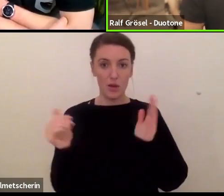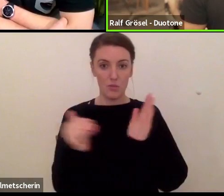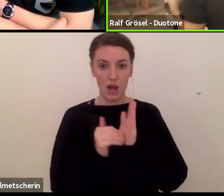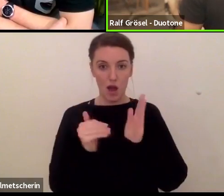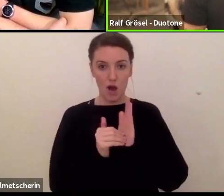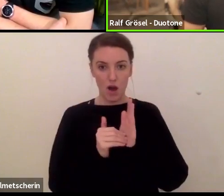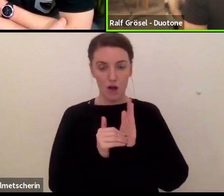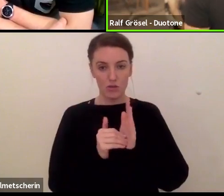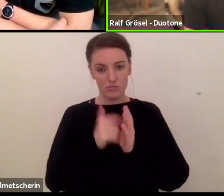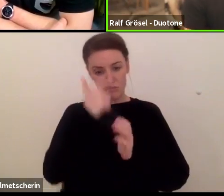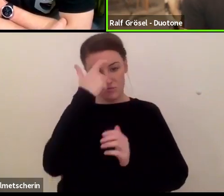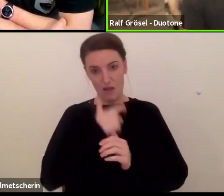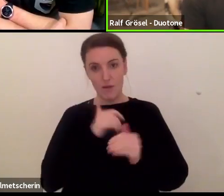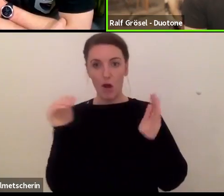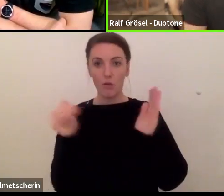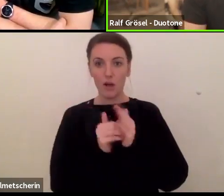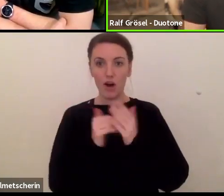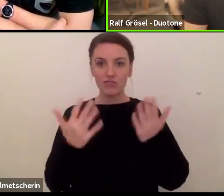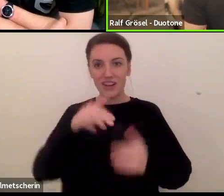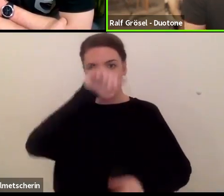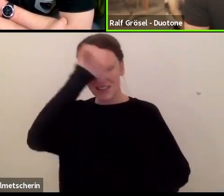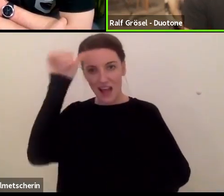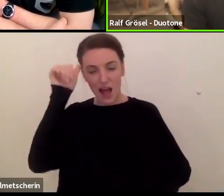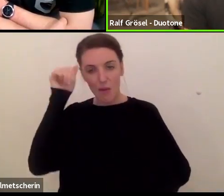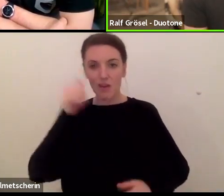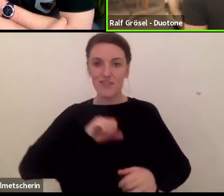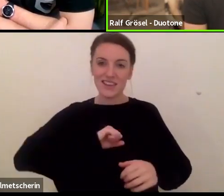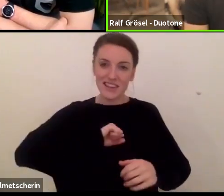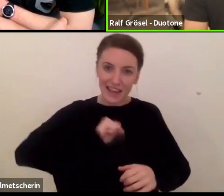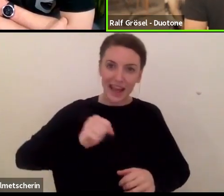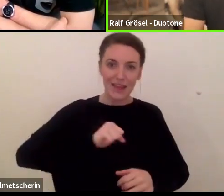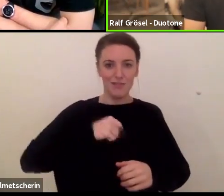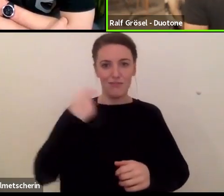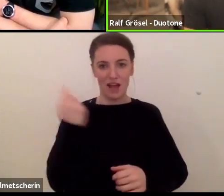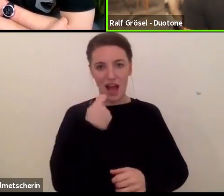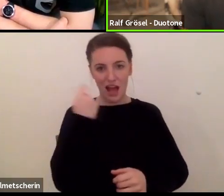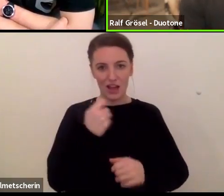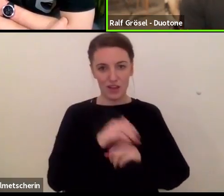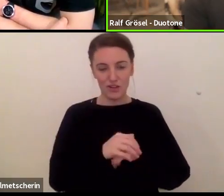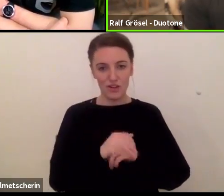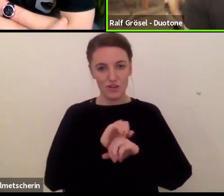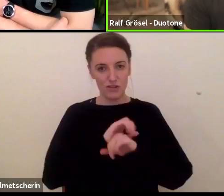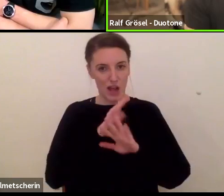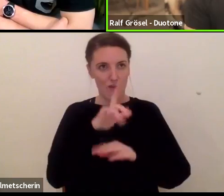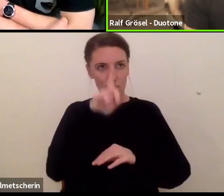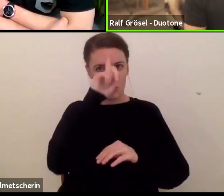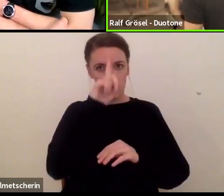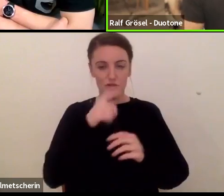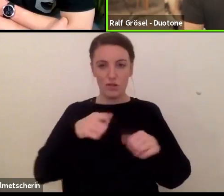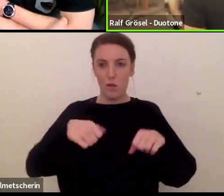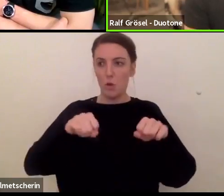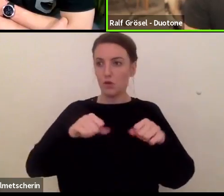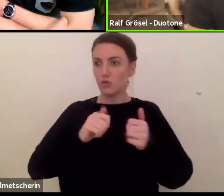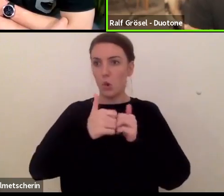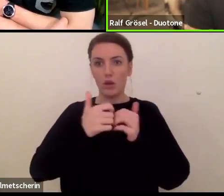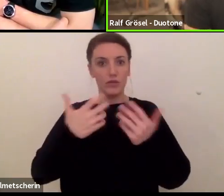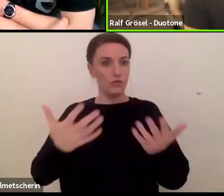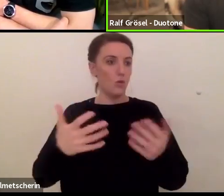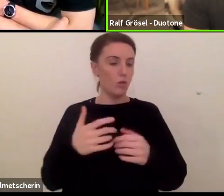Rennfahrer sein, sonst sagst du ja, bei DMSB-Rennen, also Deutschen Motorstunden, dürftest du ja gar nicht teilnehmen, wenn du keine